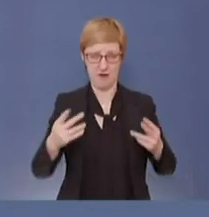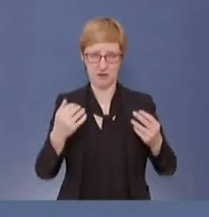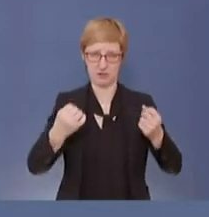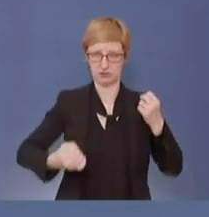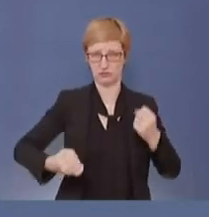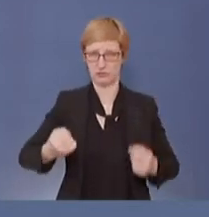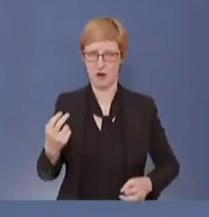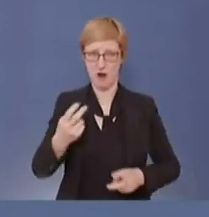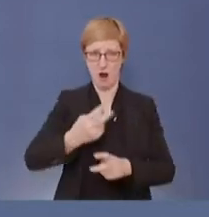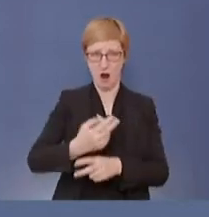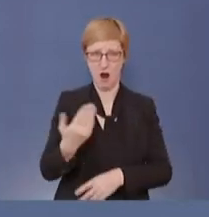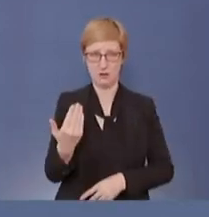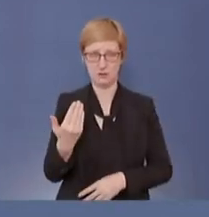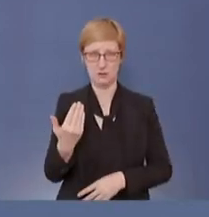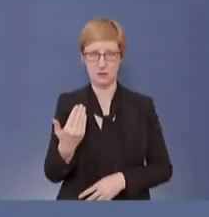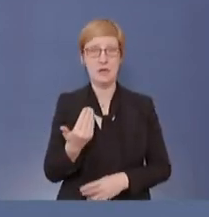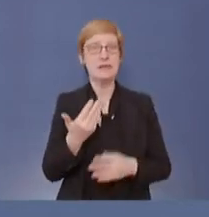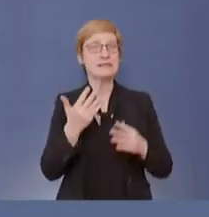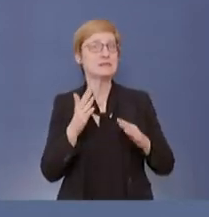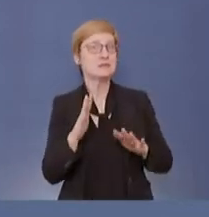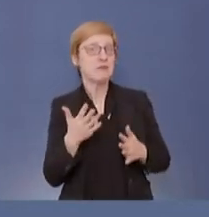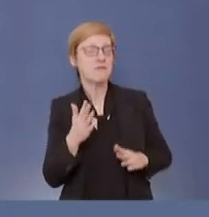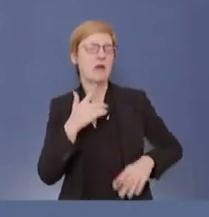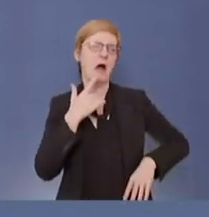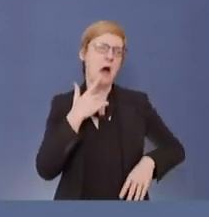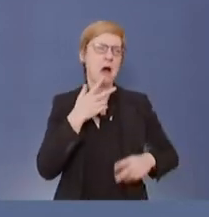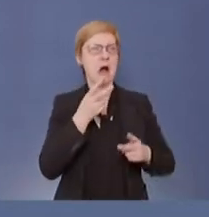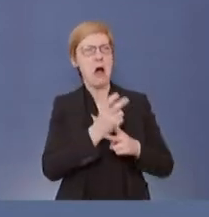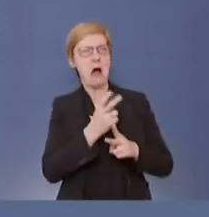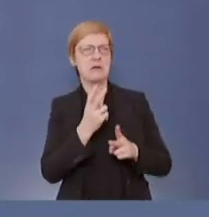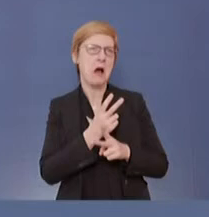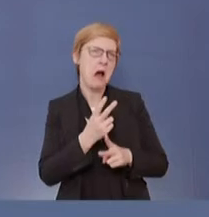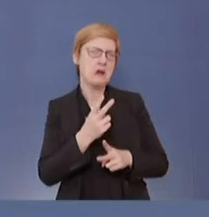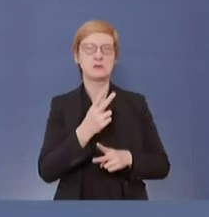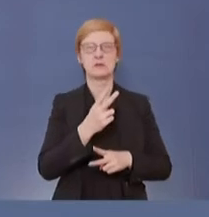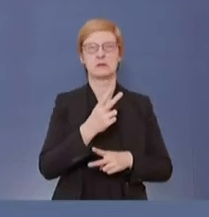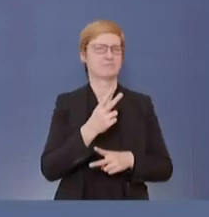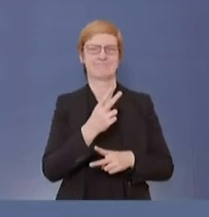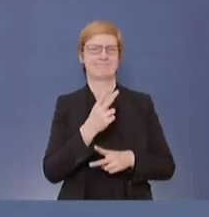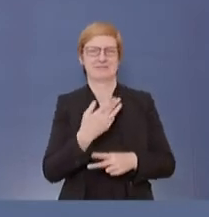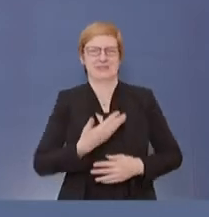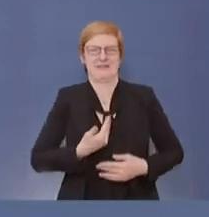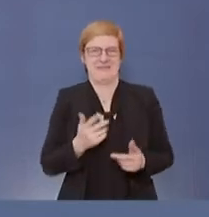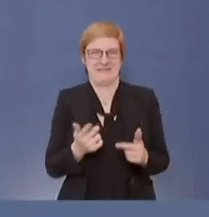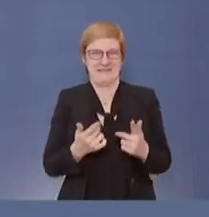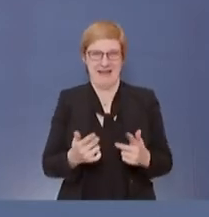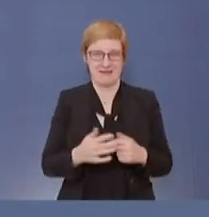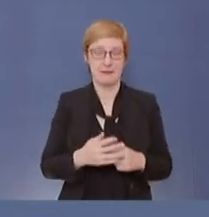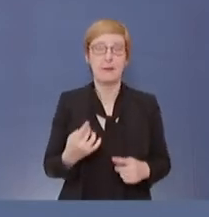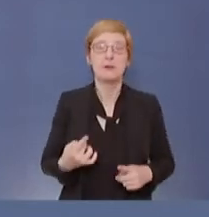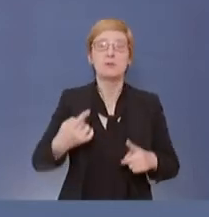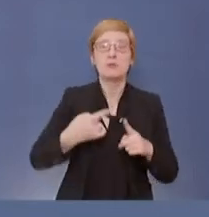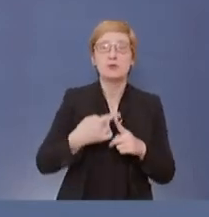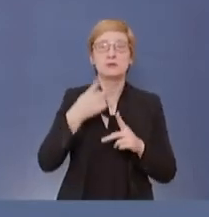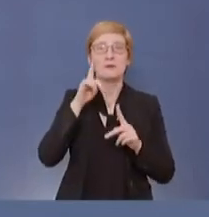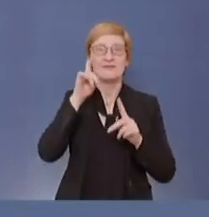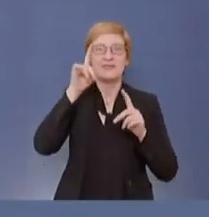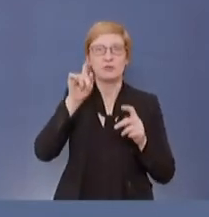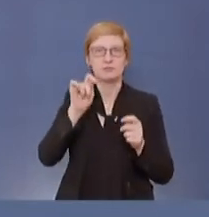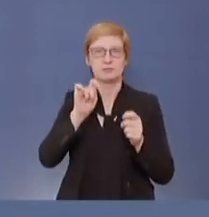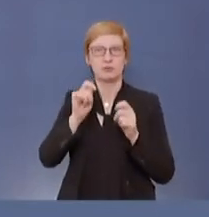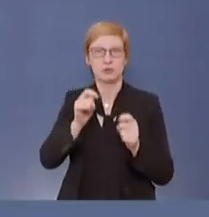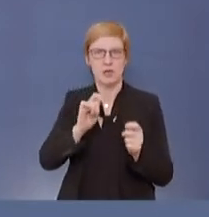da kann es überhaupt keinen Zweifel geben. Noch dazu kommen die Meldungen von der Mutation des Virus,